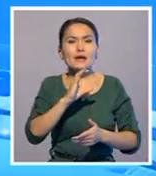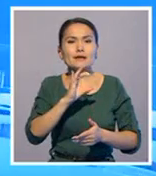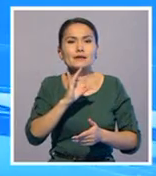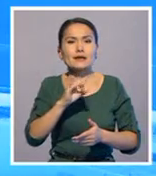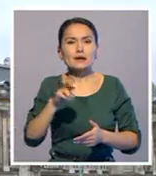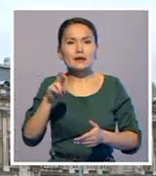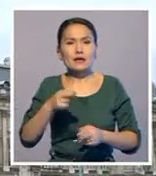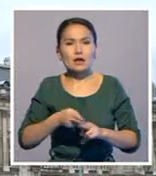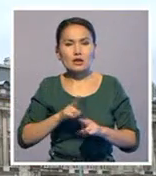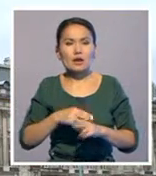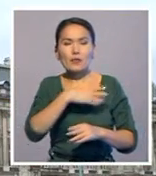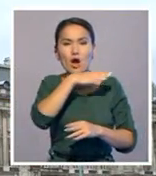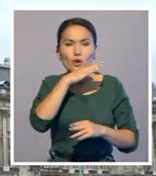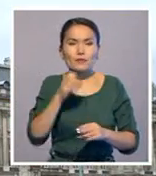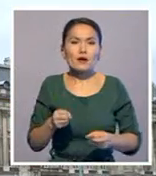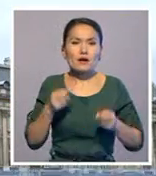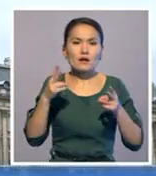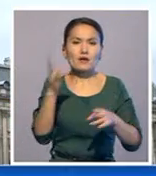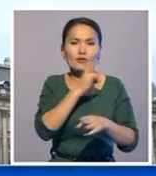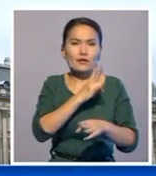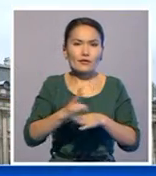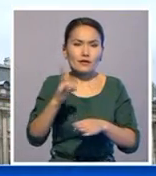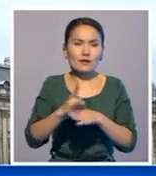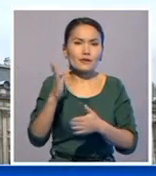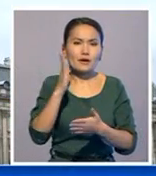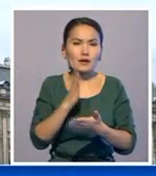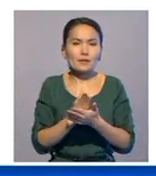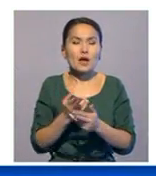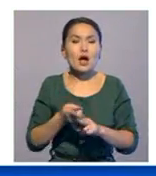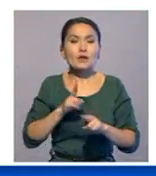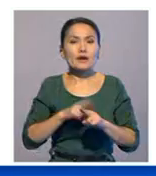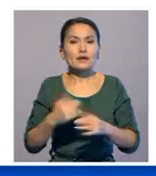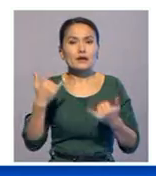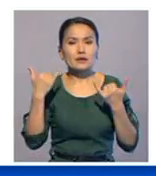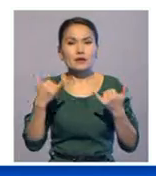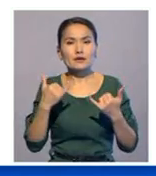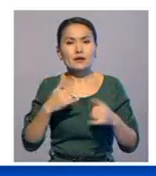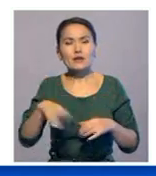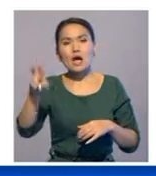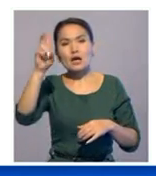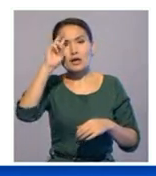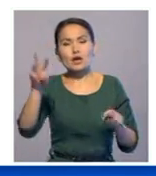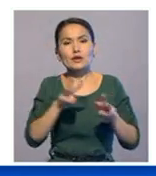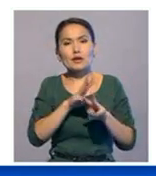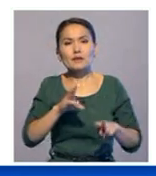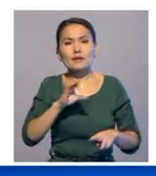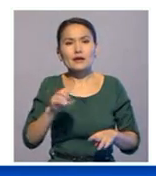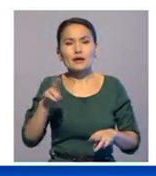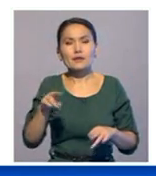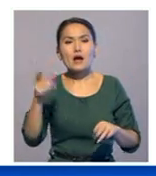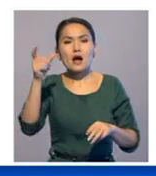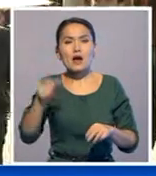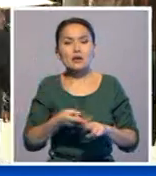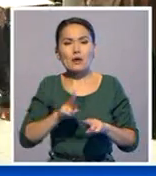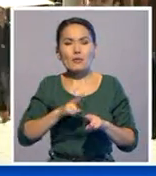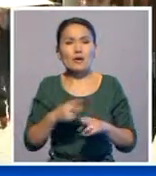содырлардың сойылын соғып жүрген белгиялық жалданушылар қалдыратын болған. Өткені жақында ел үкметі Сирияға кеткен азаматтарды әліметтік